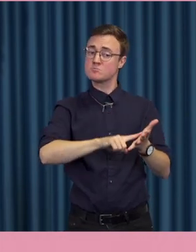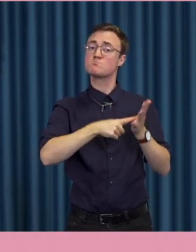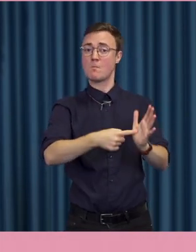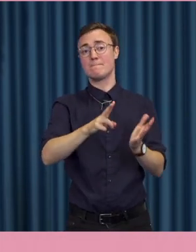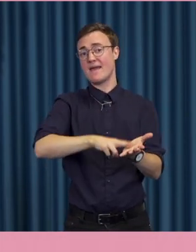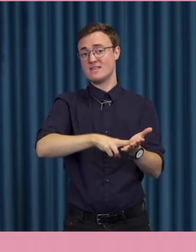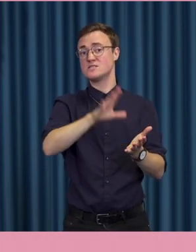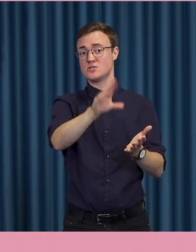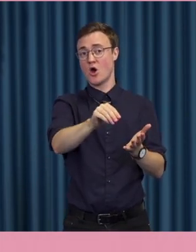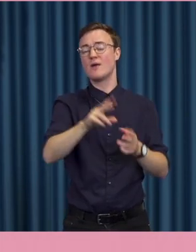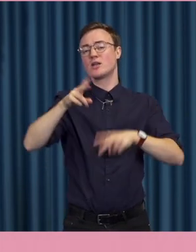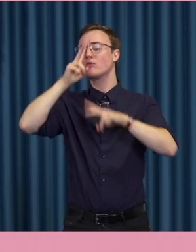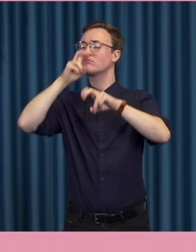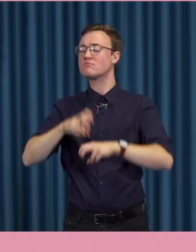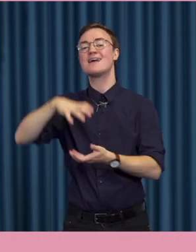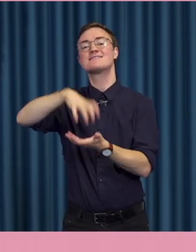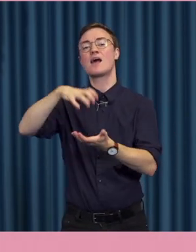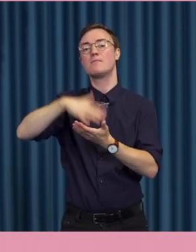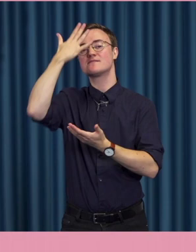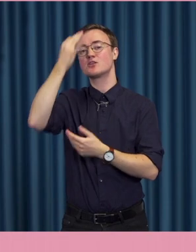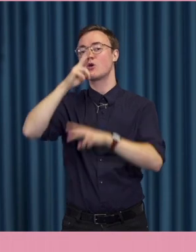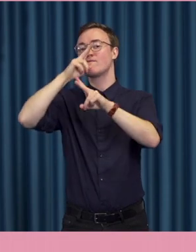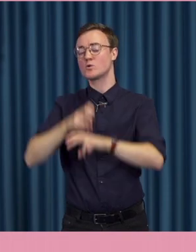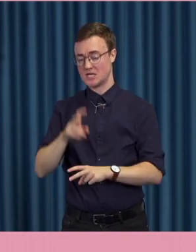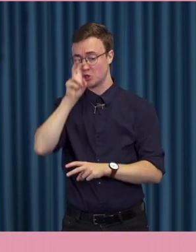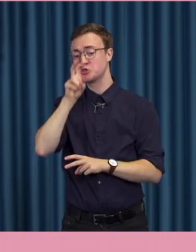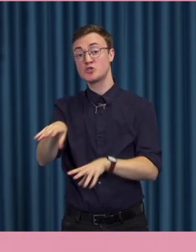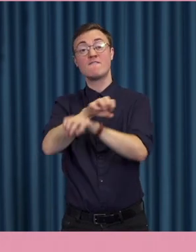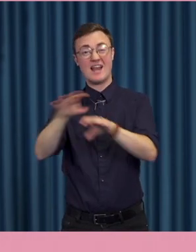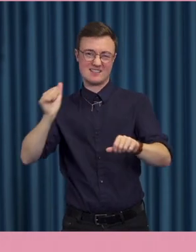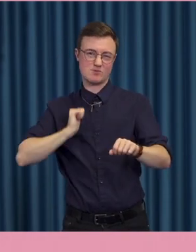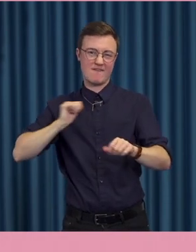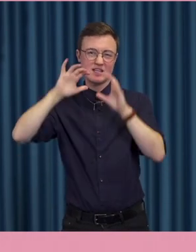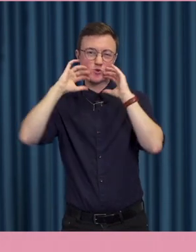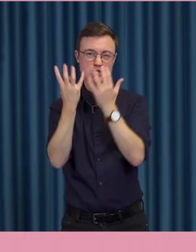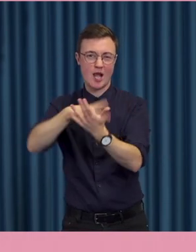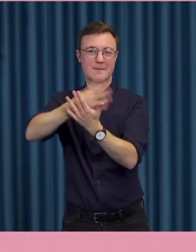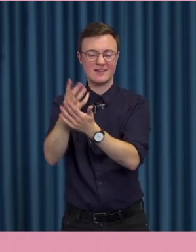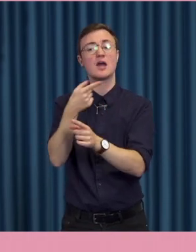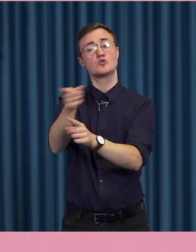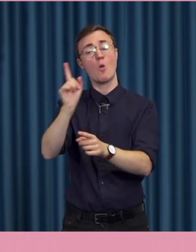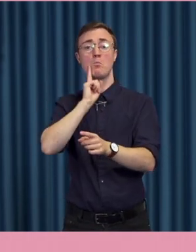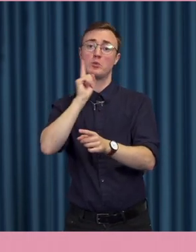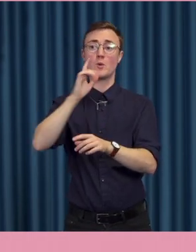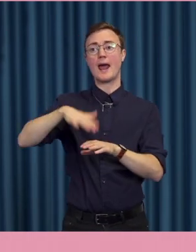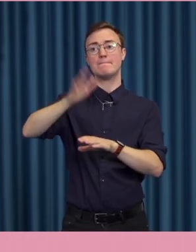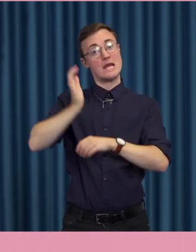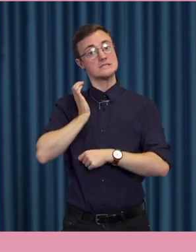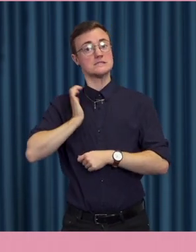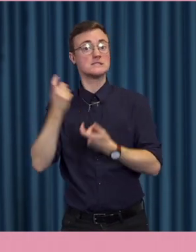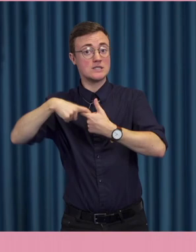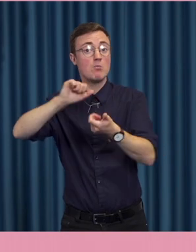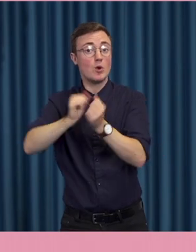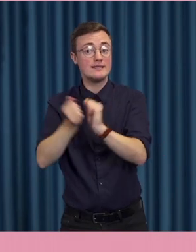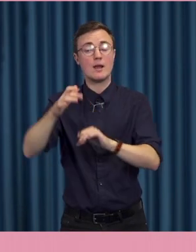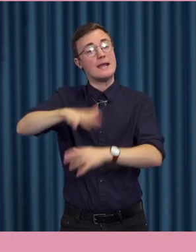Metastudier av samhällsvetenskaplig forskning visar att de som oftast använder sociala medier tenderar att vara mer politiskt engagerade